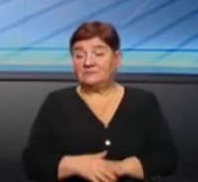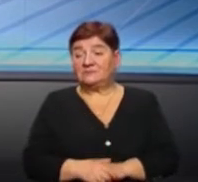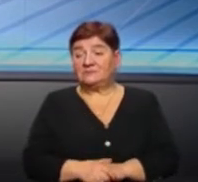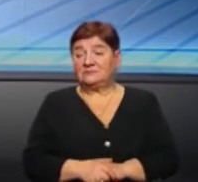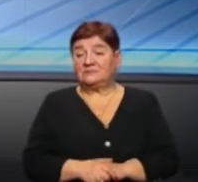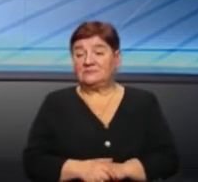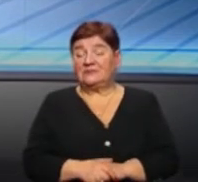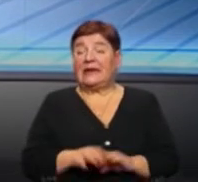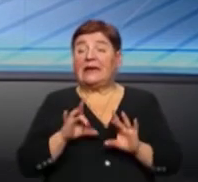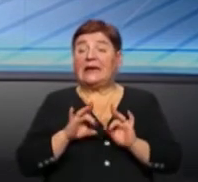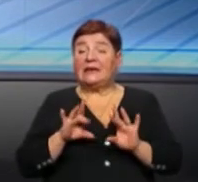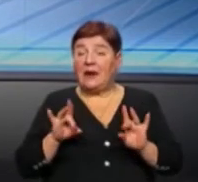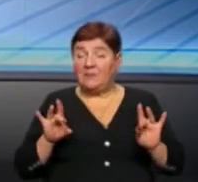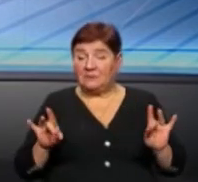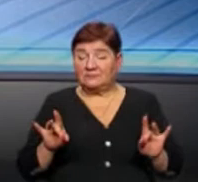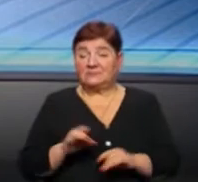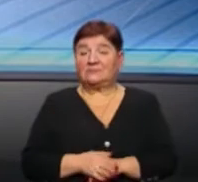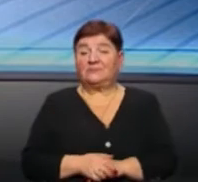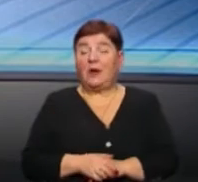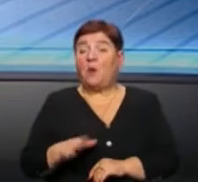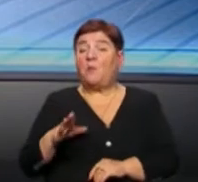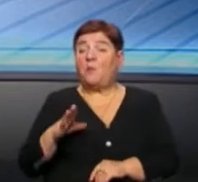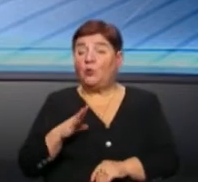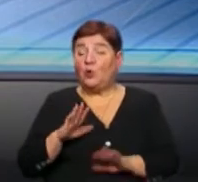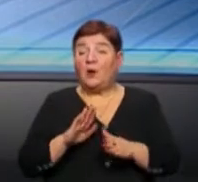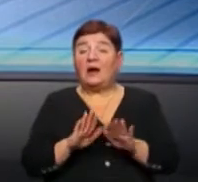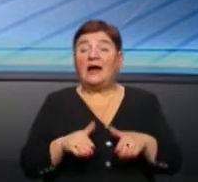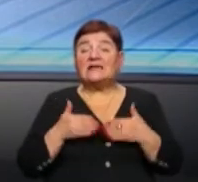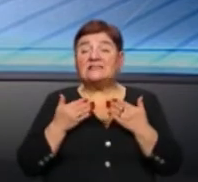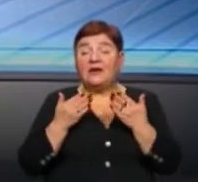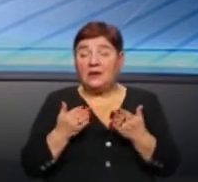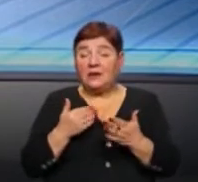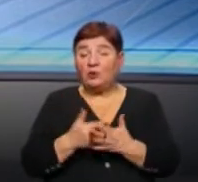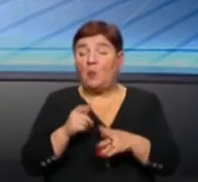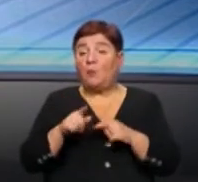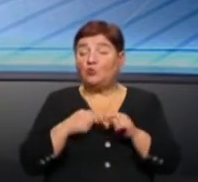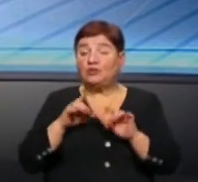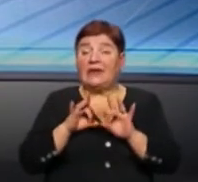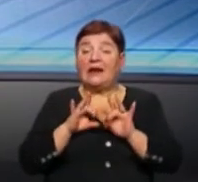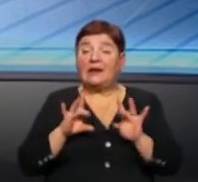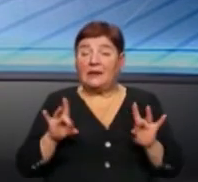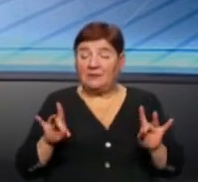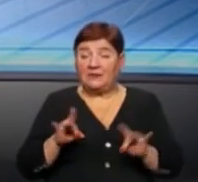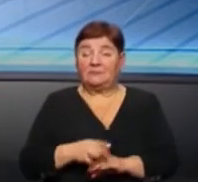реклама, вірніше було звернення щодо порушення реклами